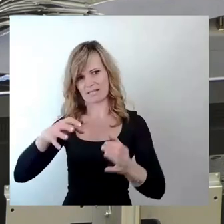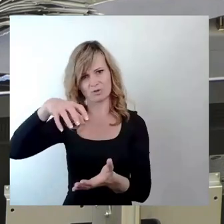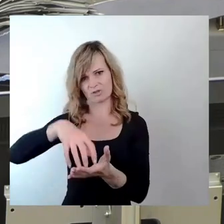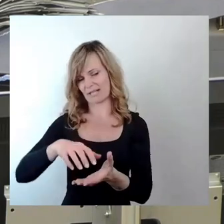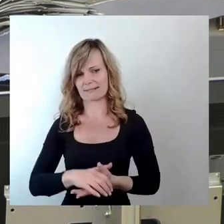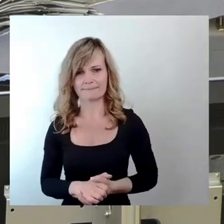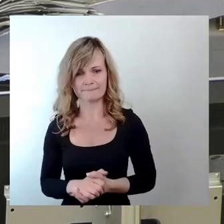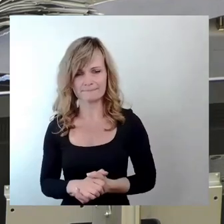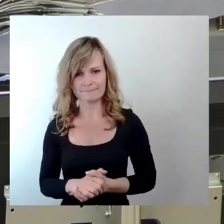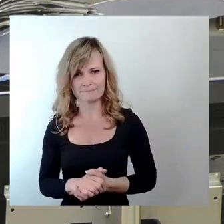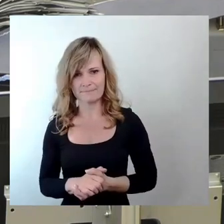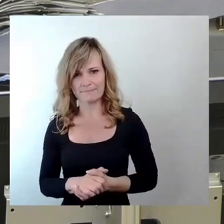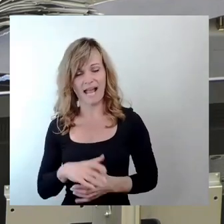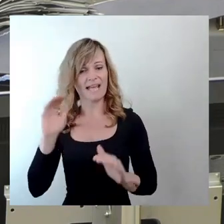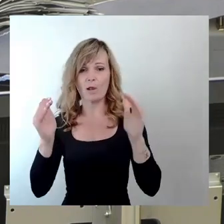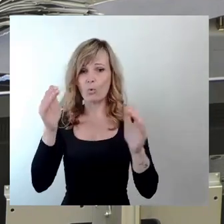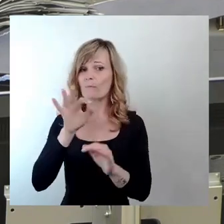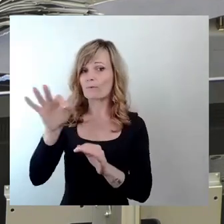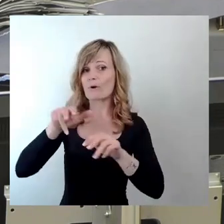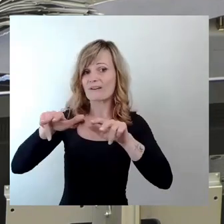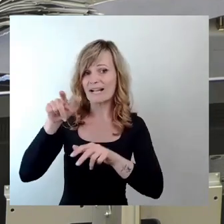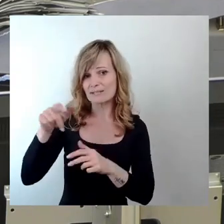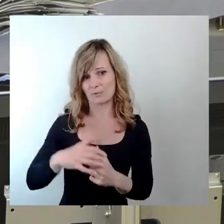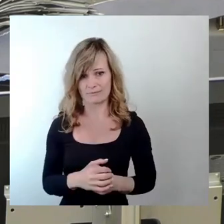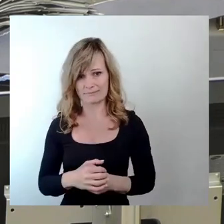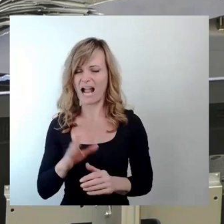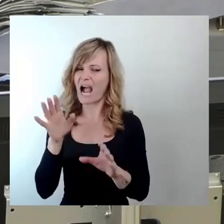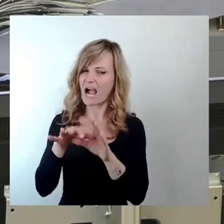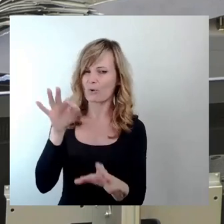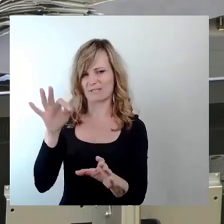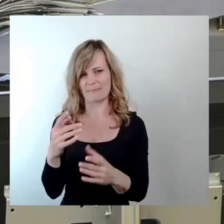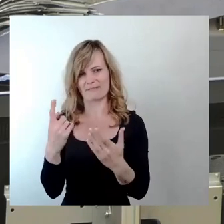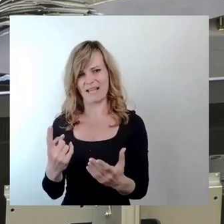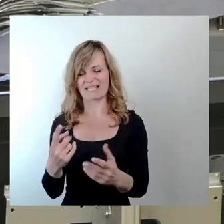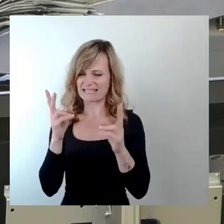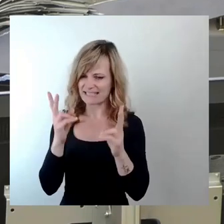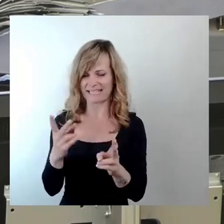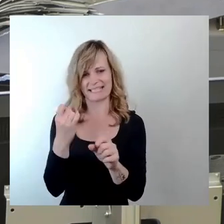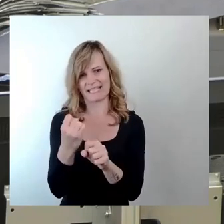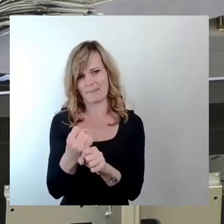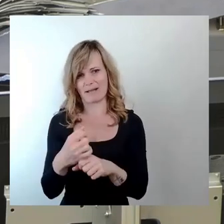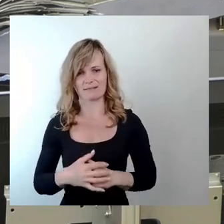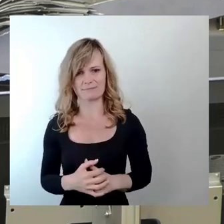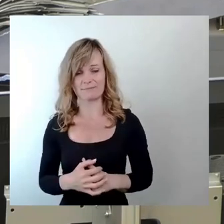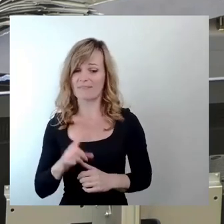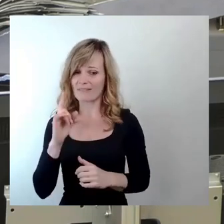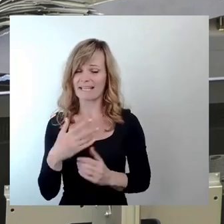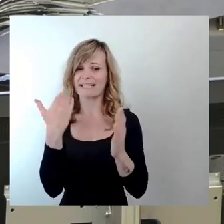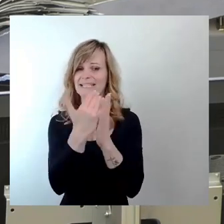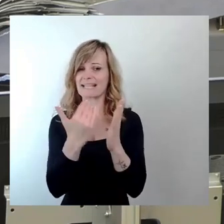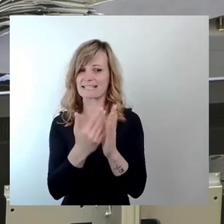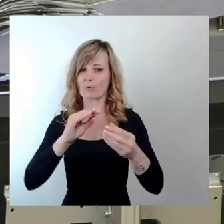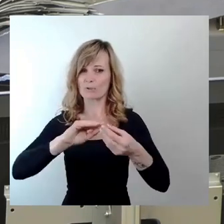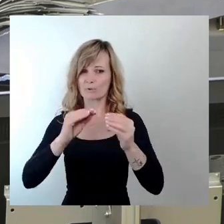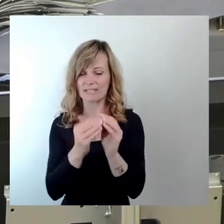ein Lob an die Verwaltung, die ausnahmsweise mal was richtig machte und ebenso auf das gesetzlich konstruierte Badeverbot